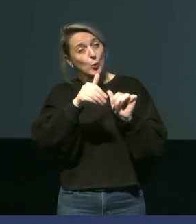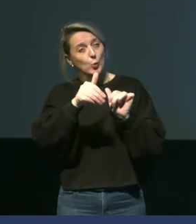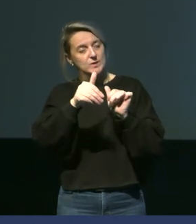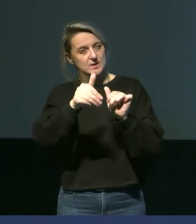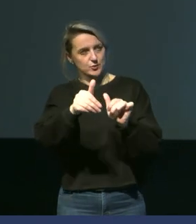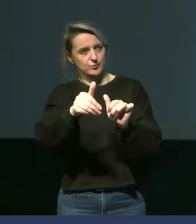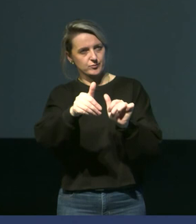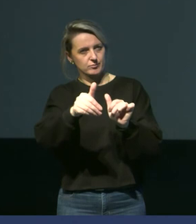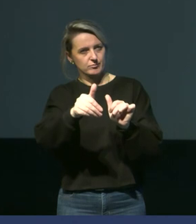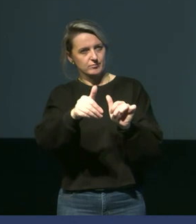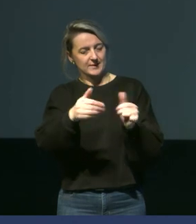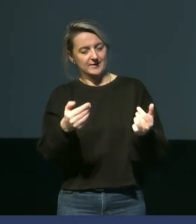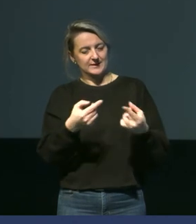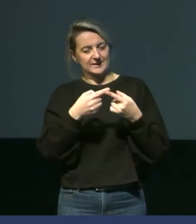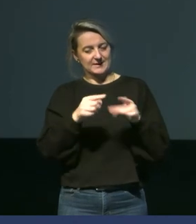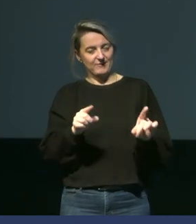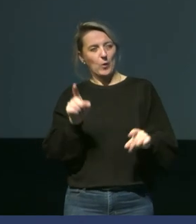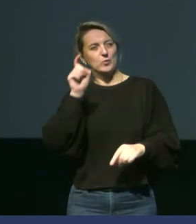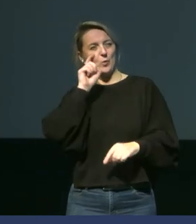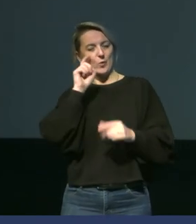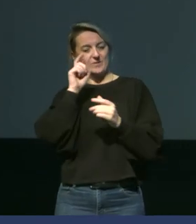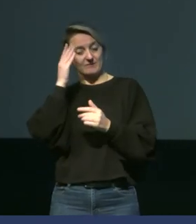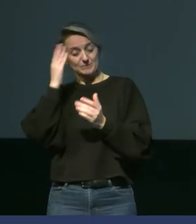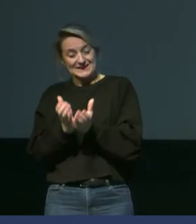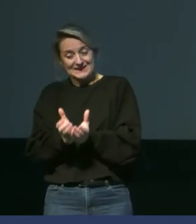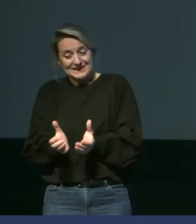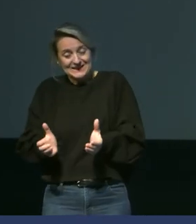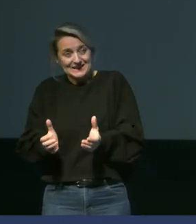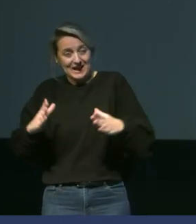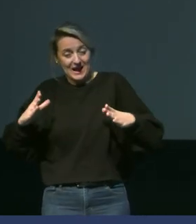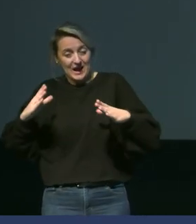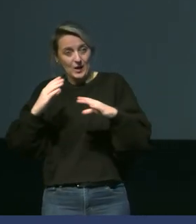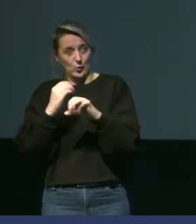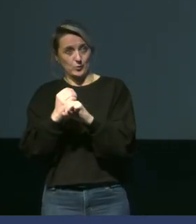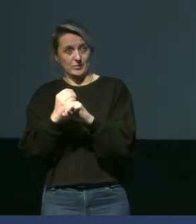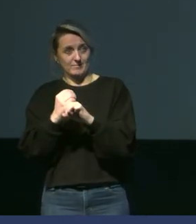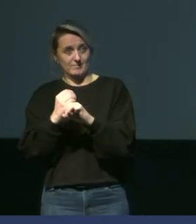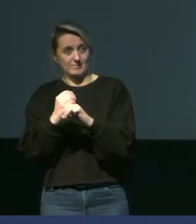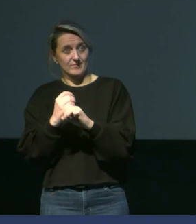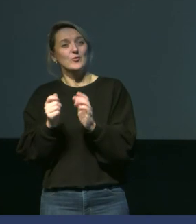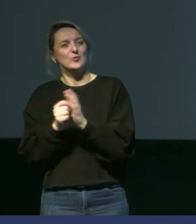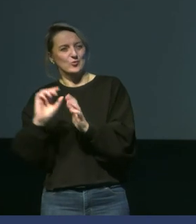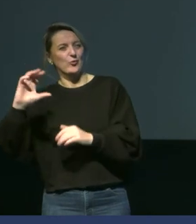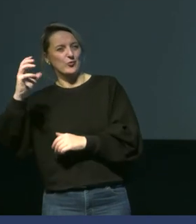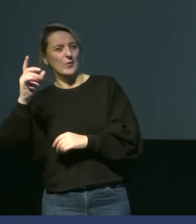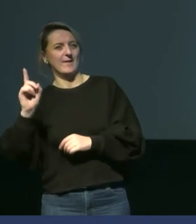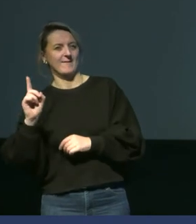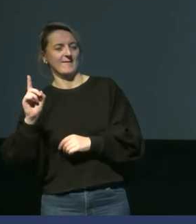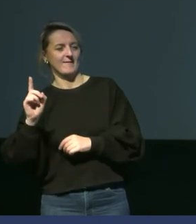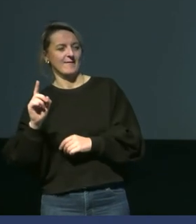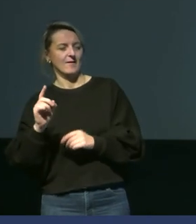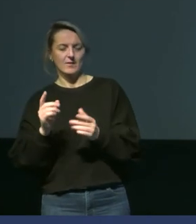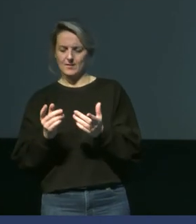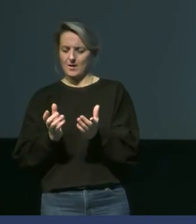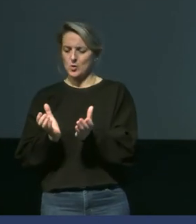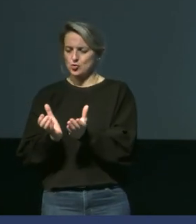à ce que l'on observe lorsque les nids étaient présents à l'ombre les jours de soleil. Lorsqu'on a mesuré les nids à